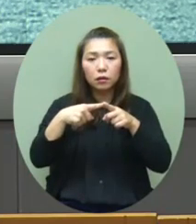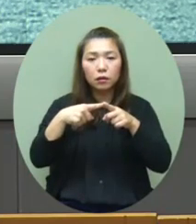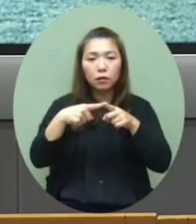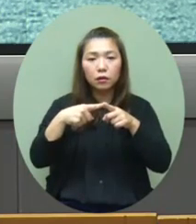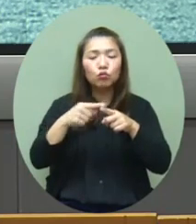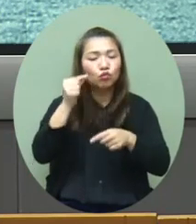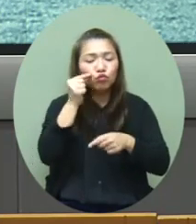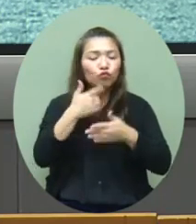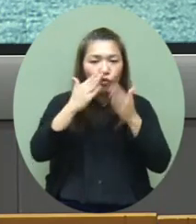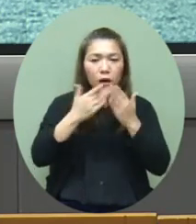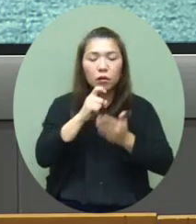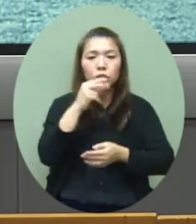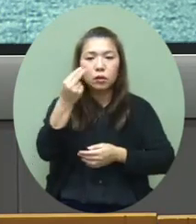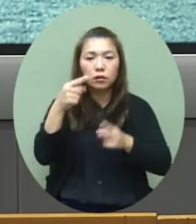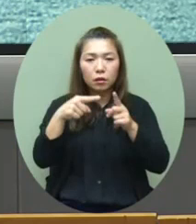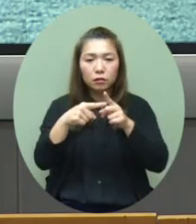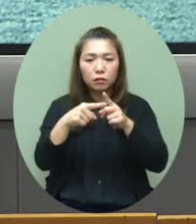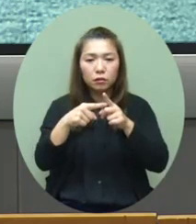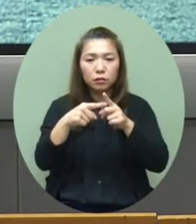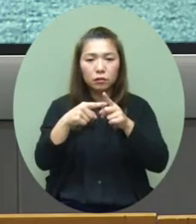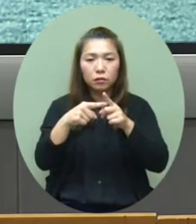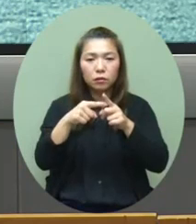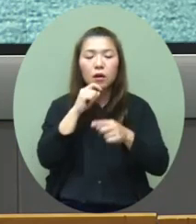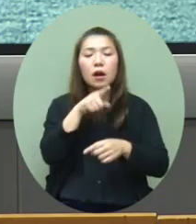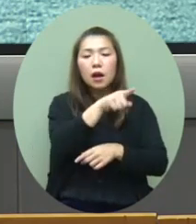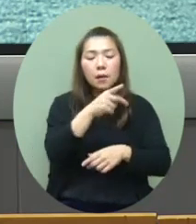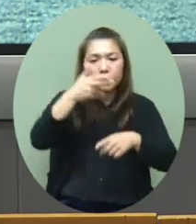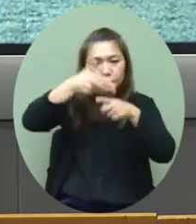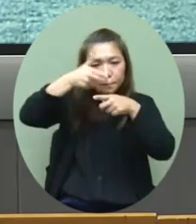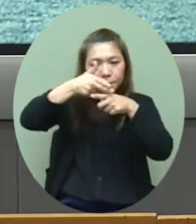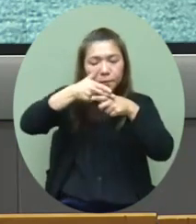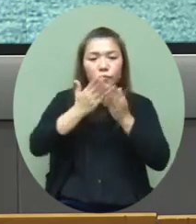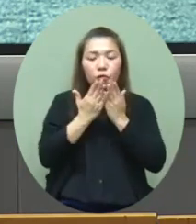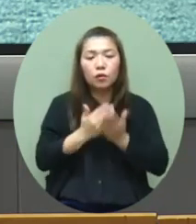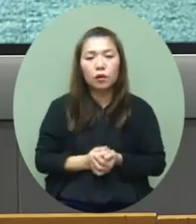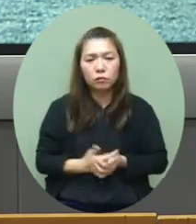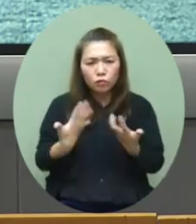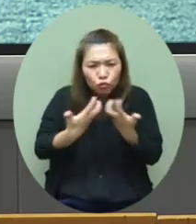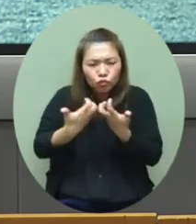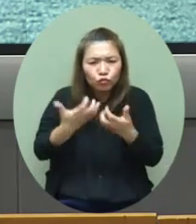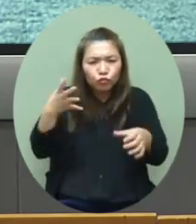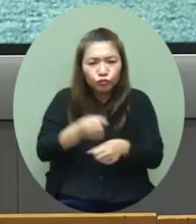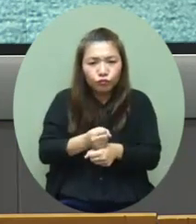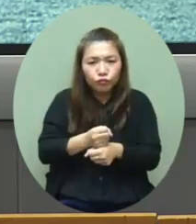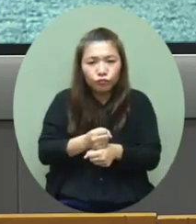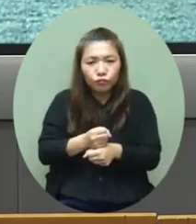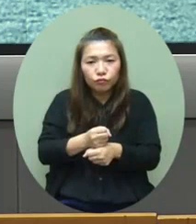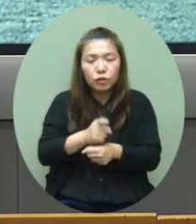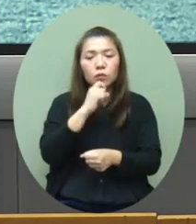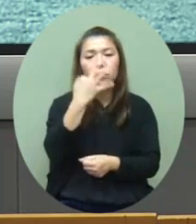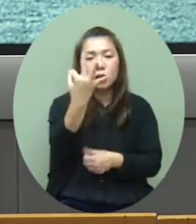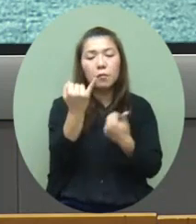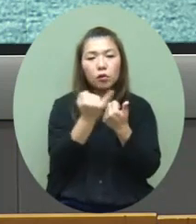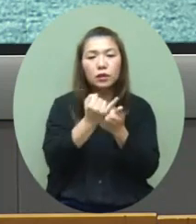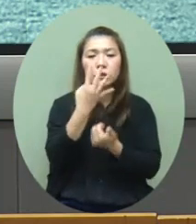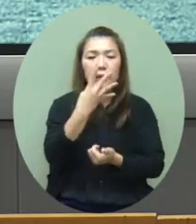对面上堂有7个人就是上zoom现在他们累积有三个